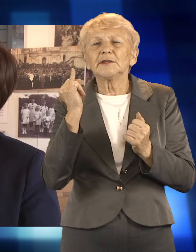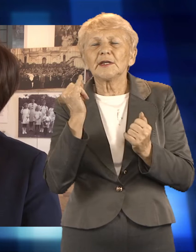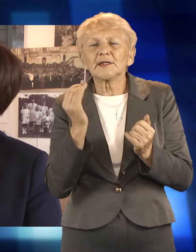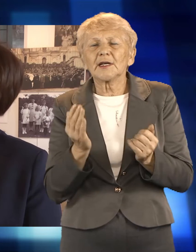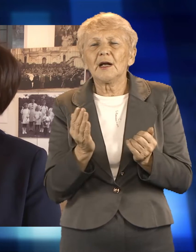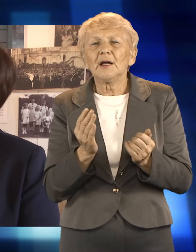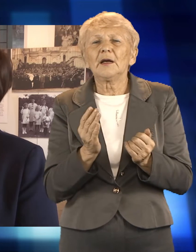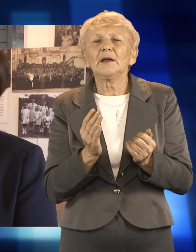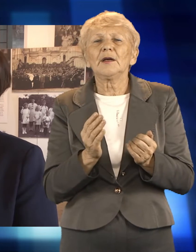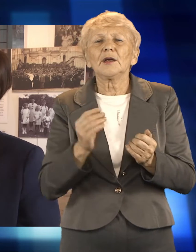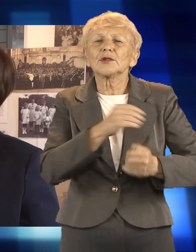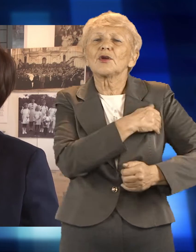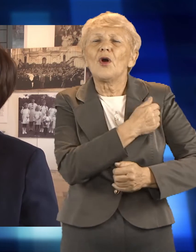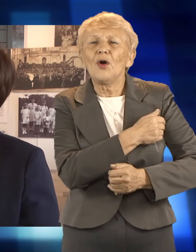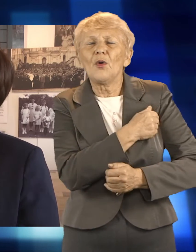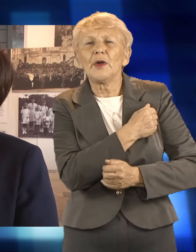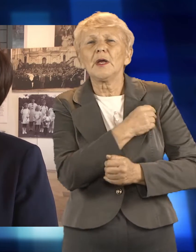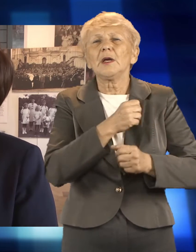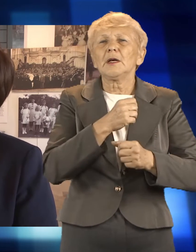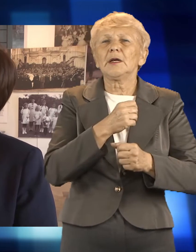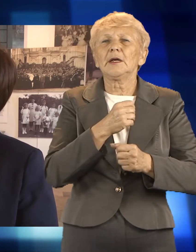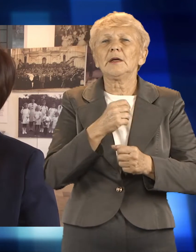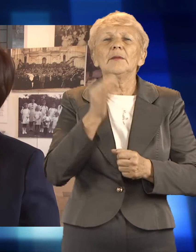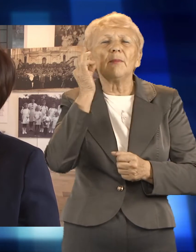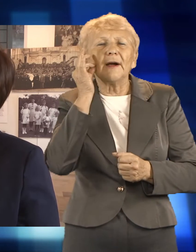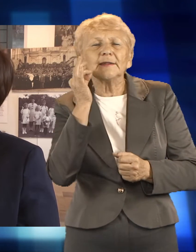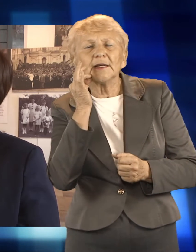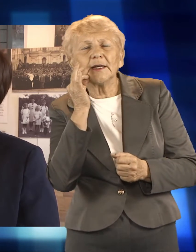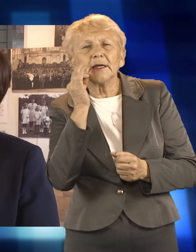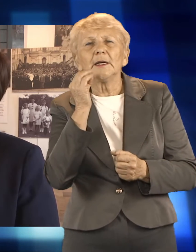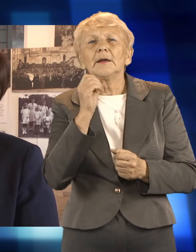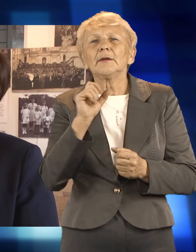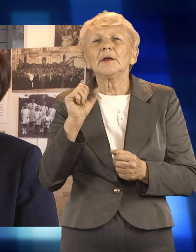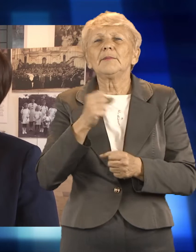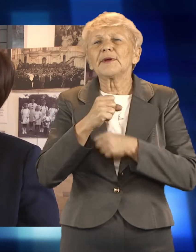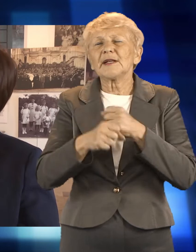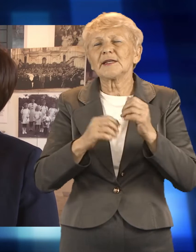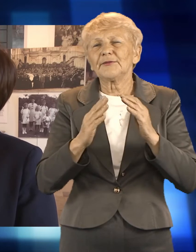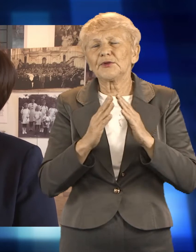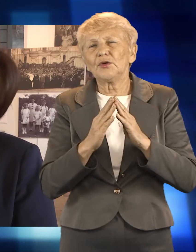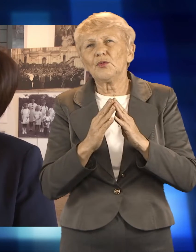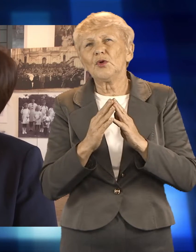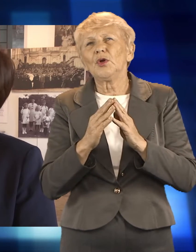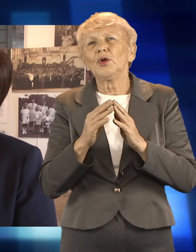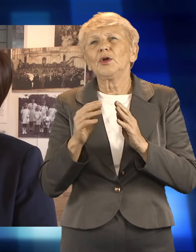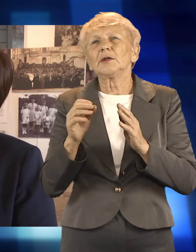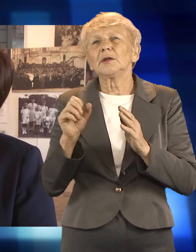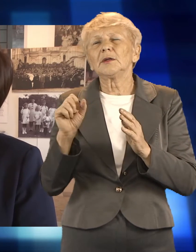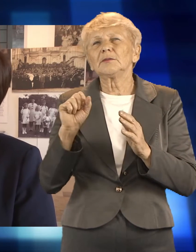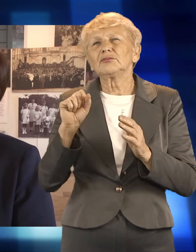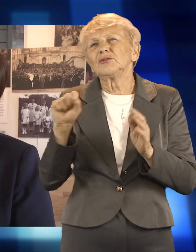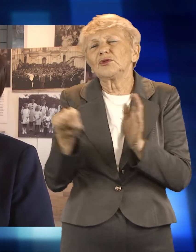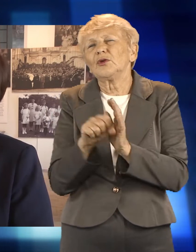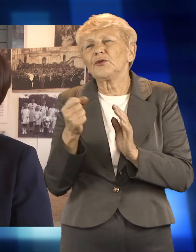później pracę w domu, życie jako gospodyni, aż po wycug,